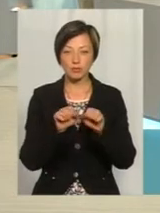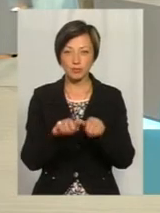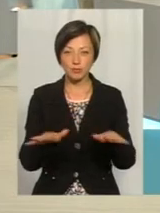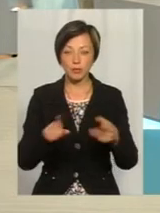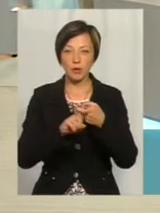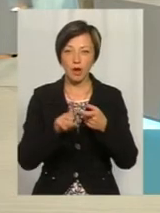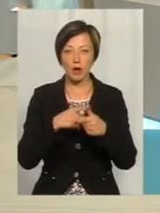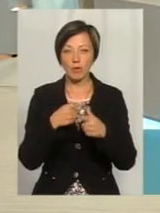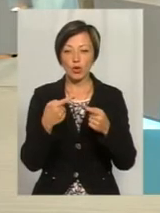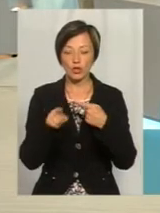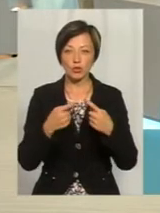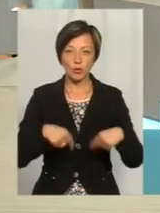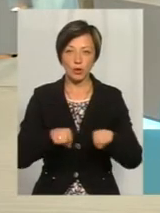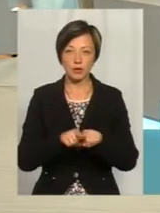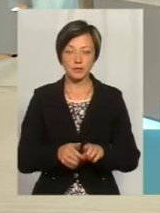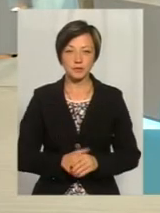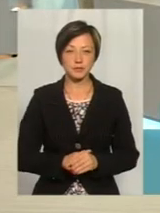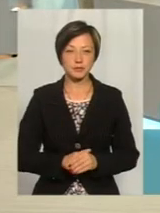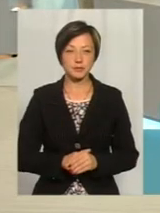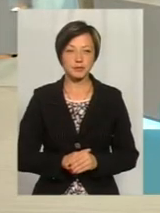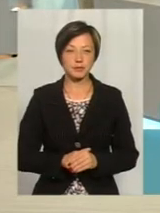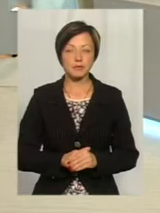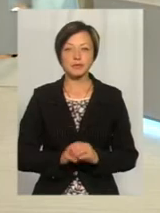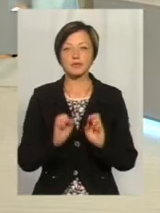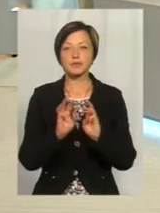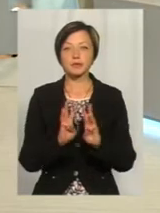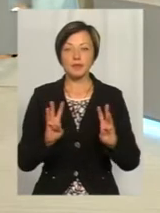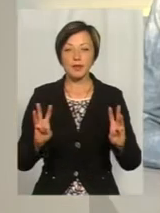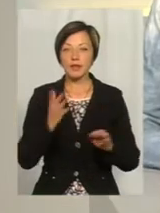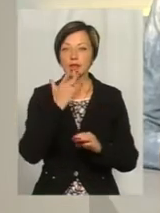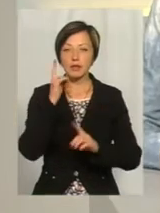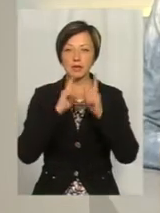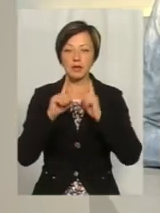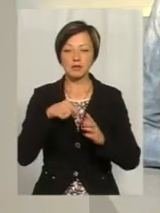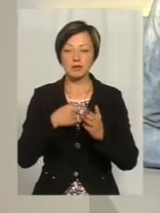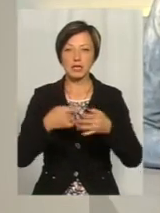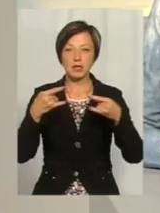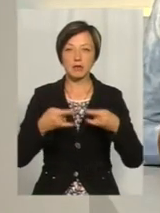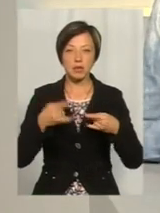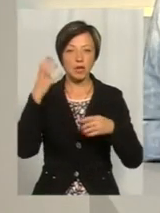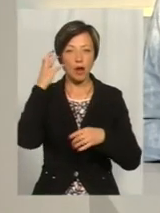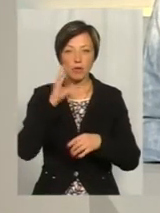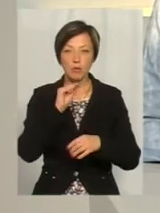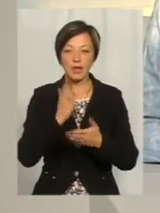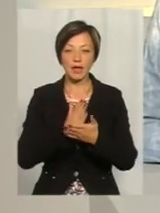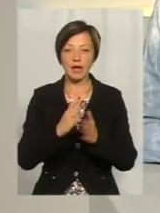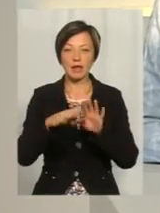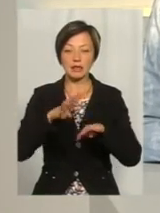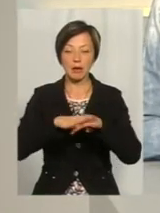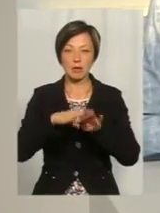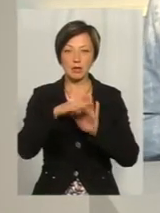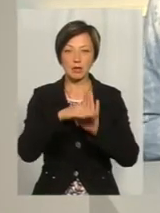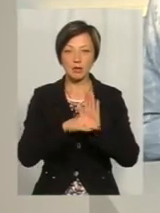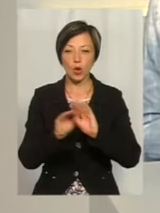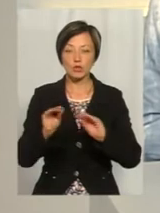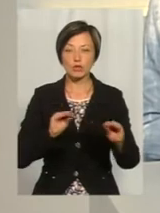або до інших органів. На сайті Нацради з питань телебачення і радіомовлення є таблиця із розташуванням передавачів